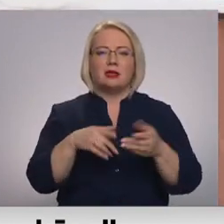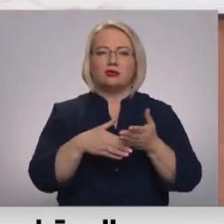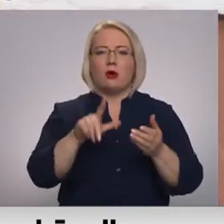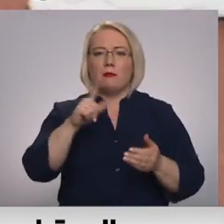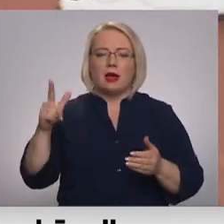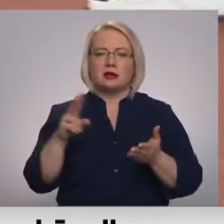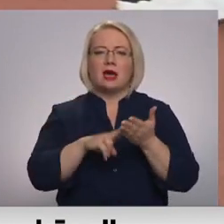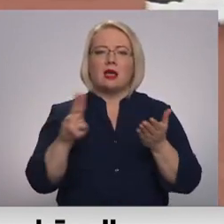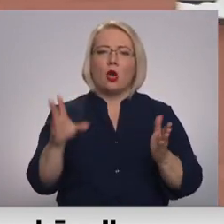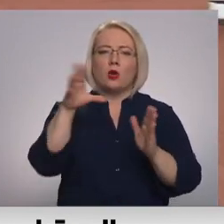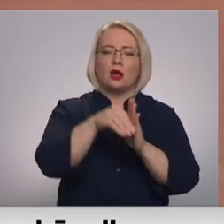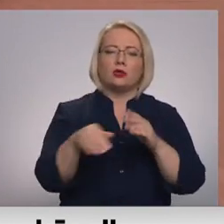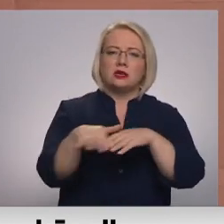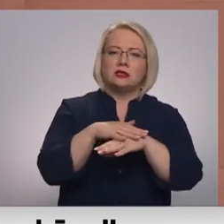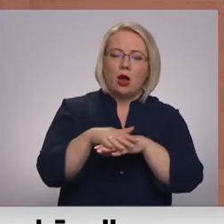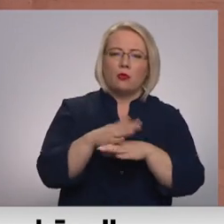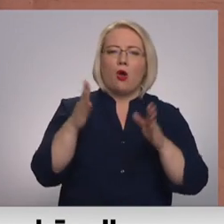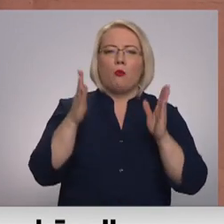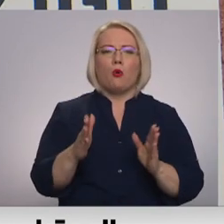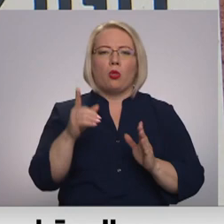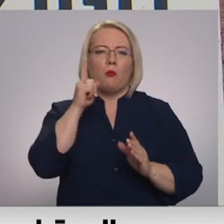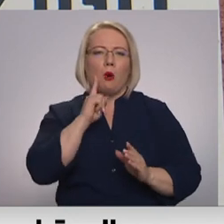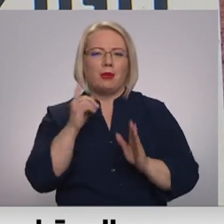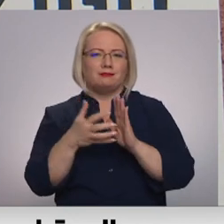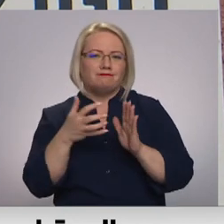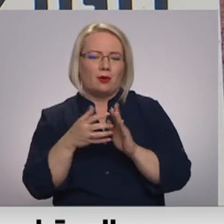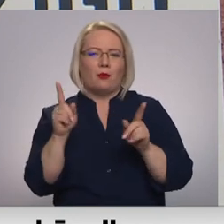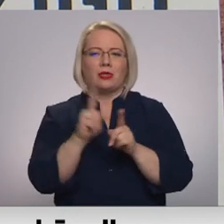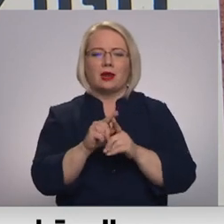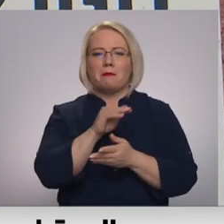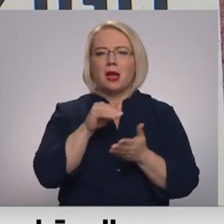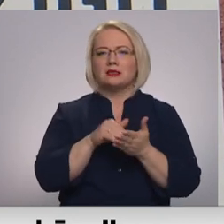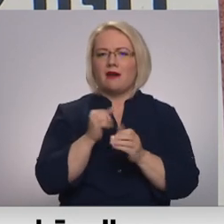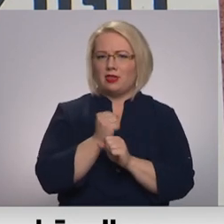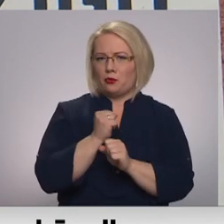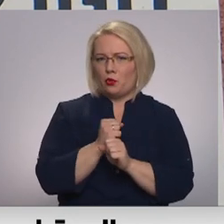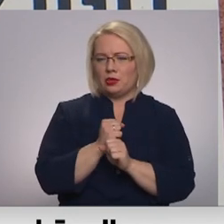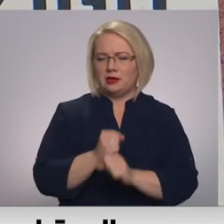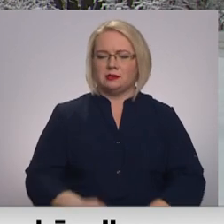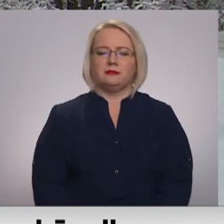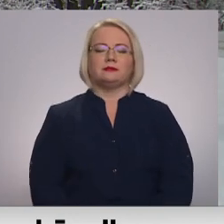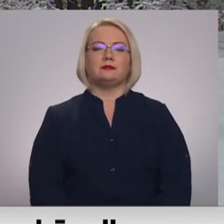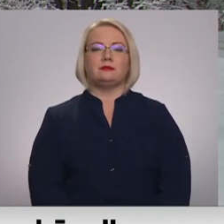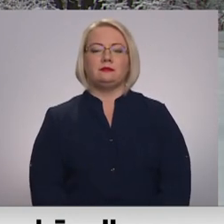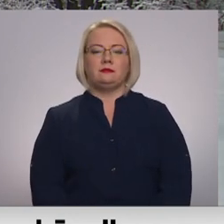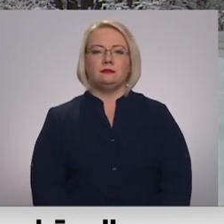iekļauties sabiedrībā, būt mobiliem un pastāvīgi darboties. Līndis Pundiņa, Igors Stāts, Speciāla Latvijas televīzijai.